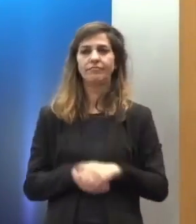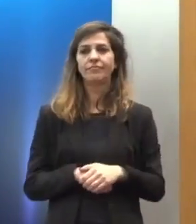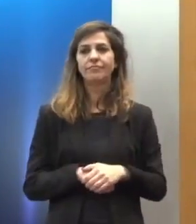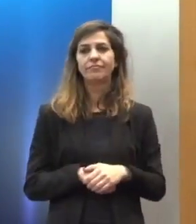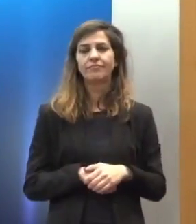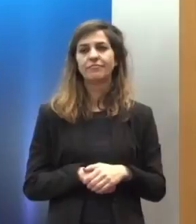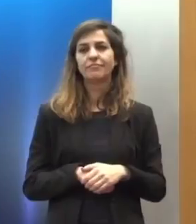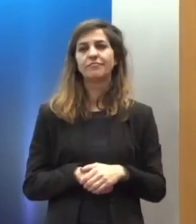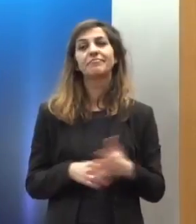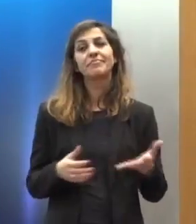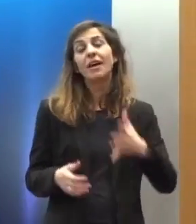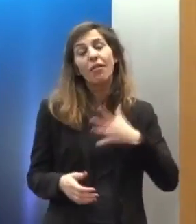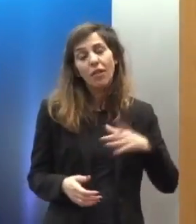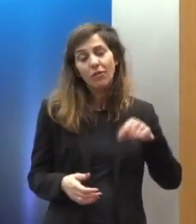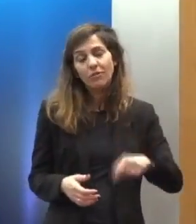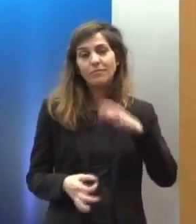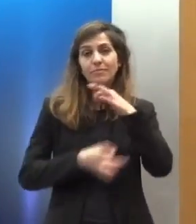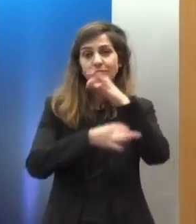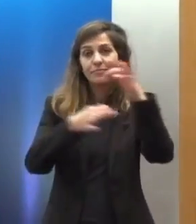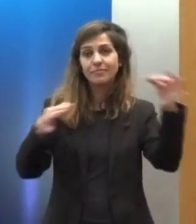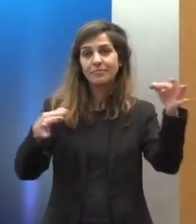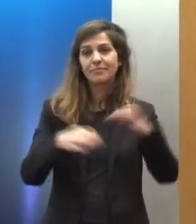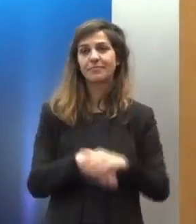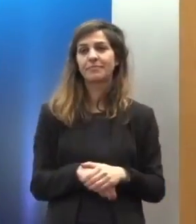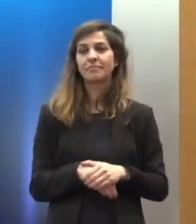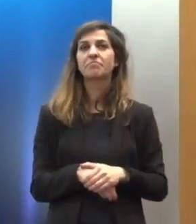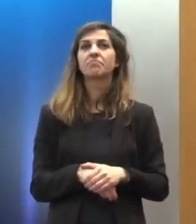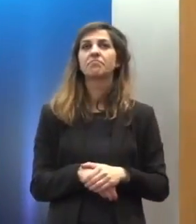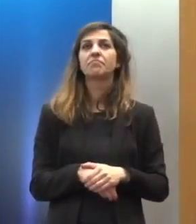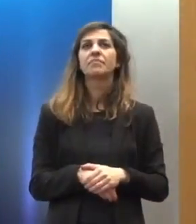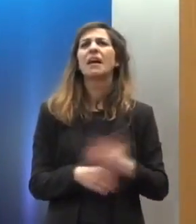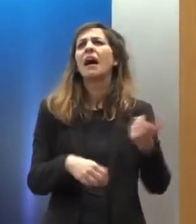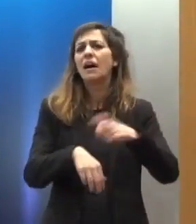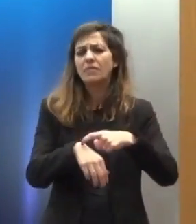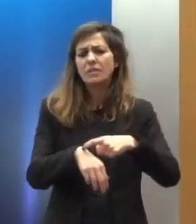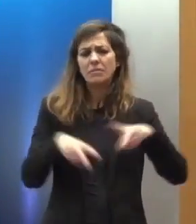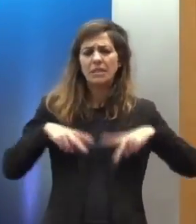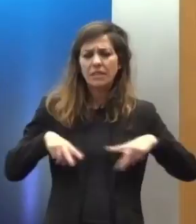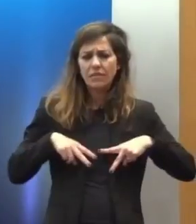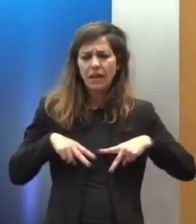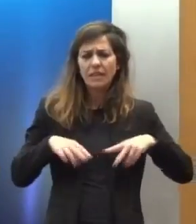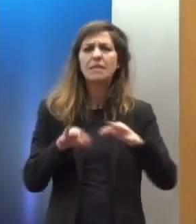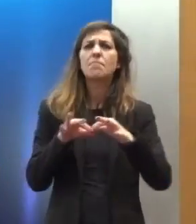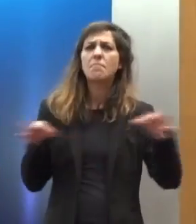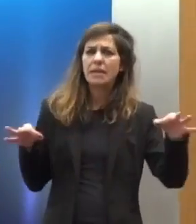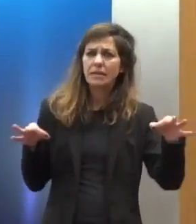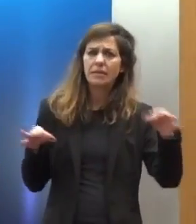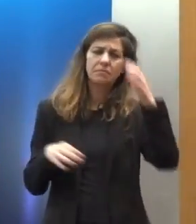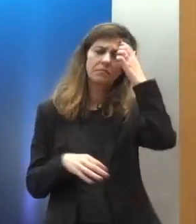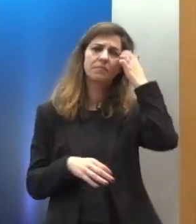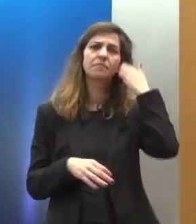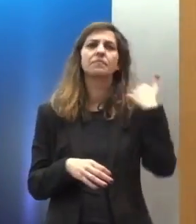Θα ήθελα λοιπόν να σας πω ότι ακόμα και όταν παίρνουμε μέτρα για συγκεκριμένες